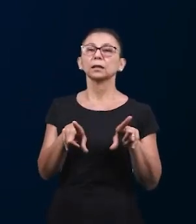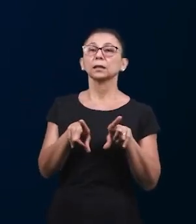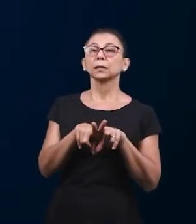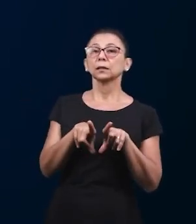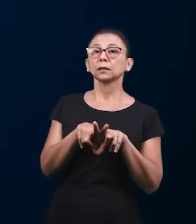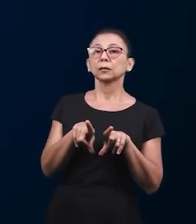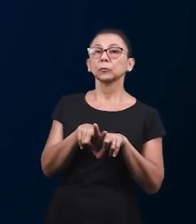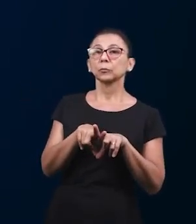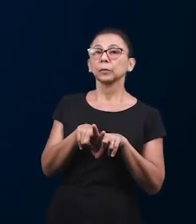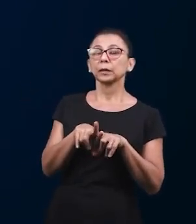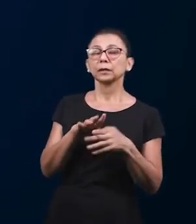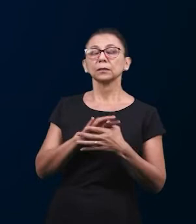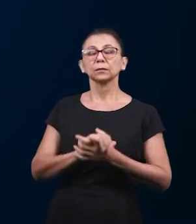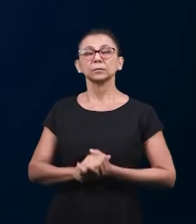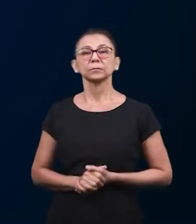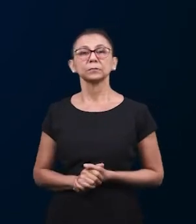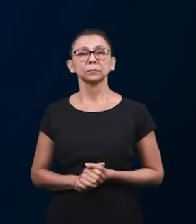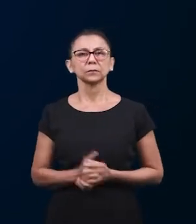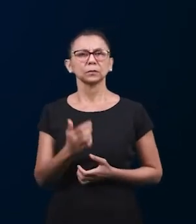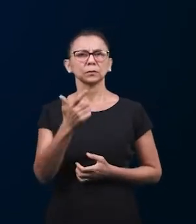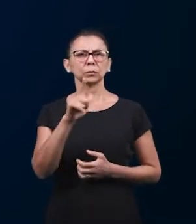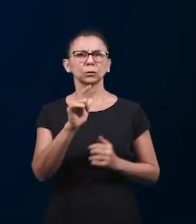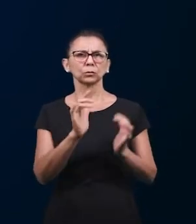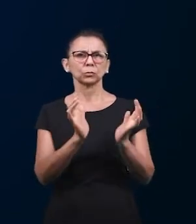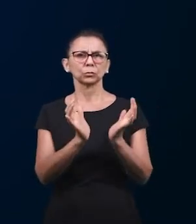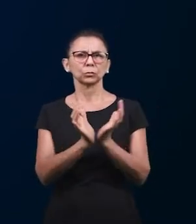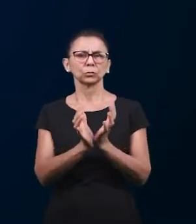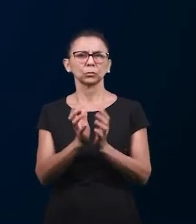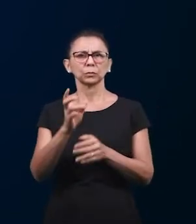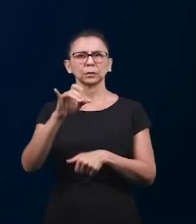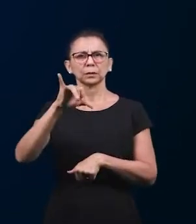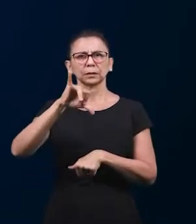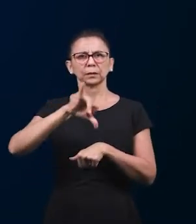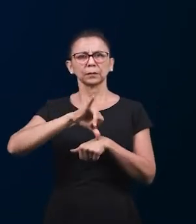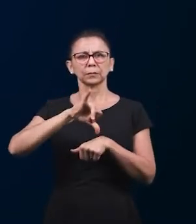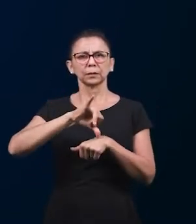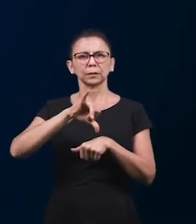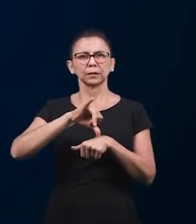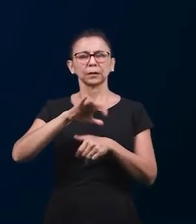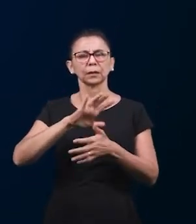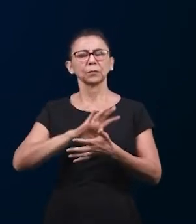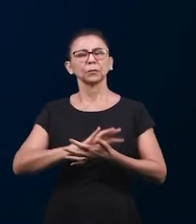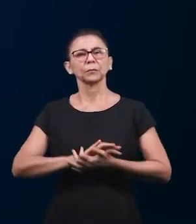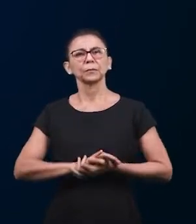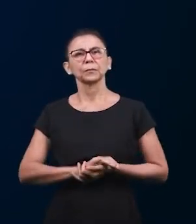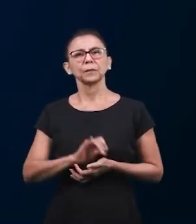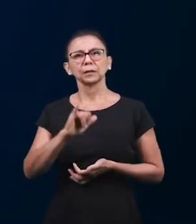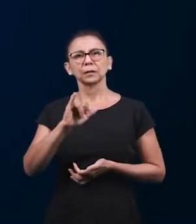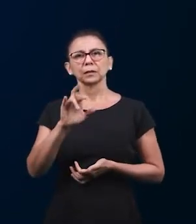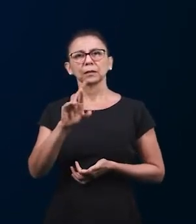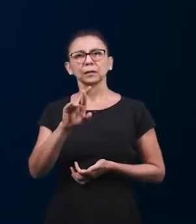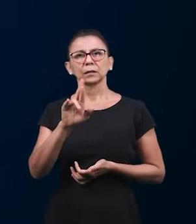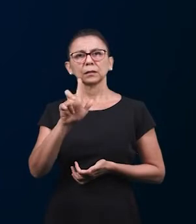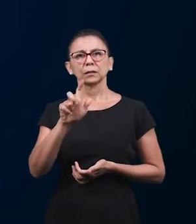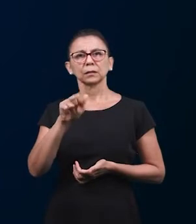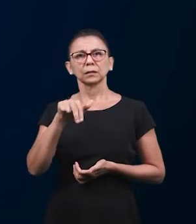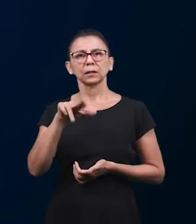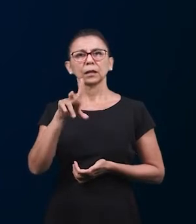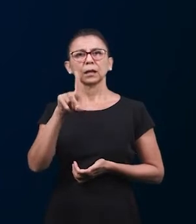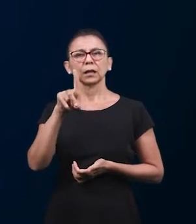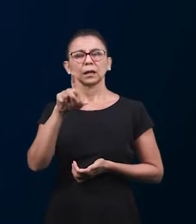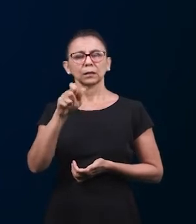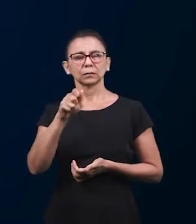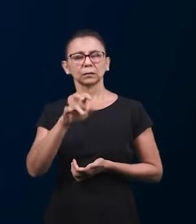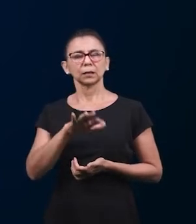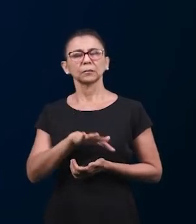И также у нас есть группа в Дублине, в столице Ирландии. И он